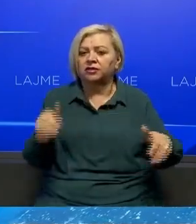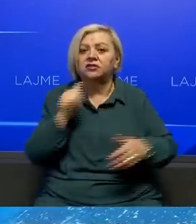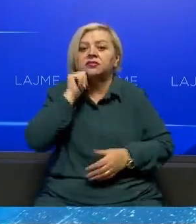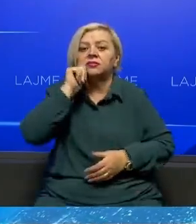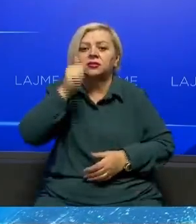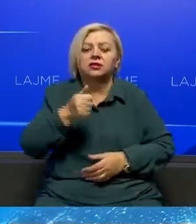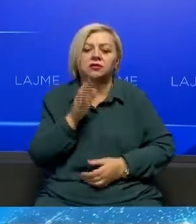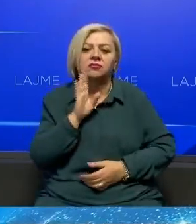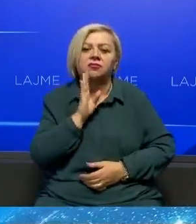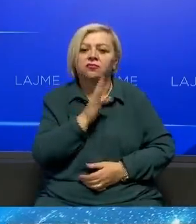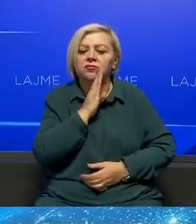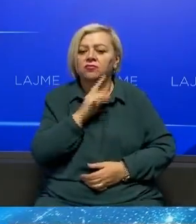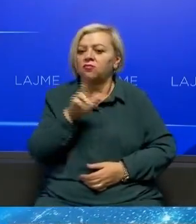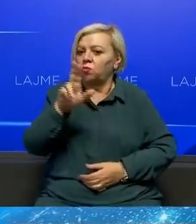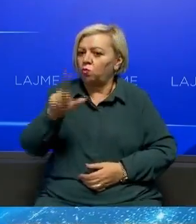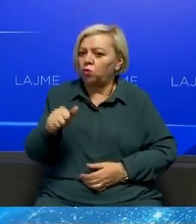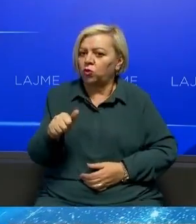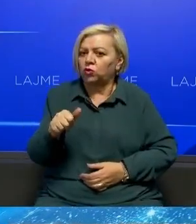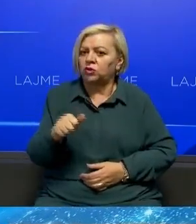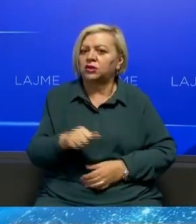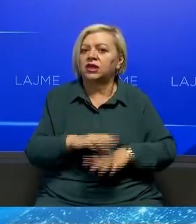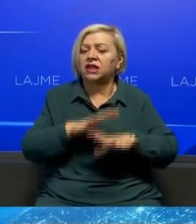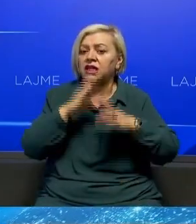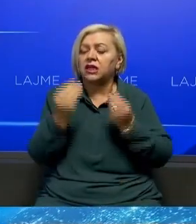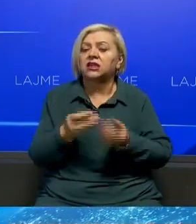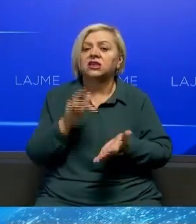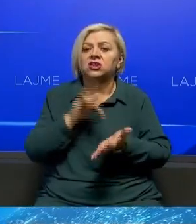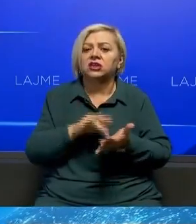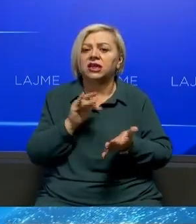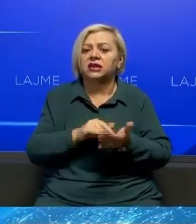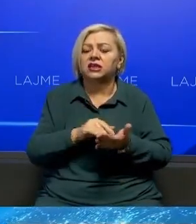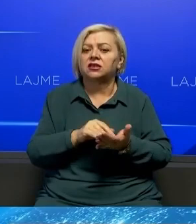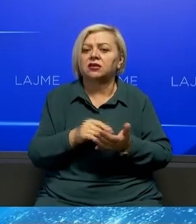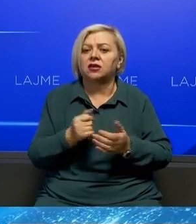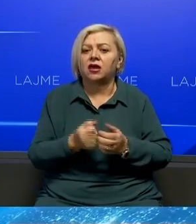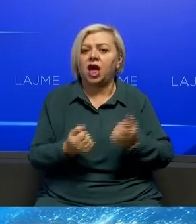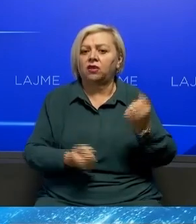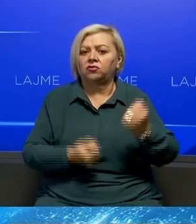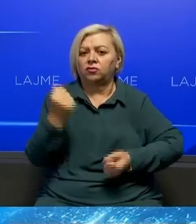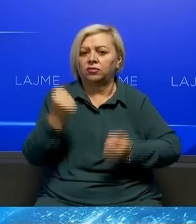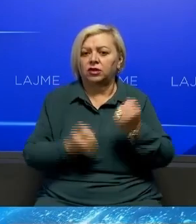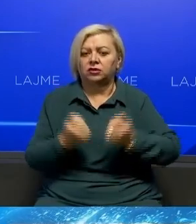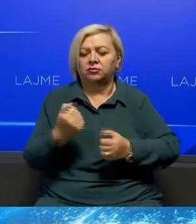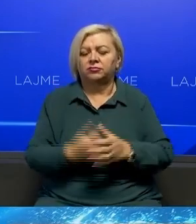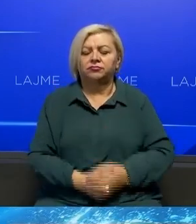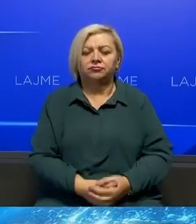esër në mesdit mund të pajisën edhe në të gjitha qendrat e regjistrimit të automjetëve.